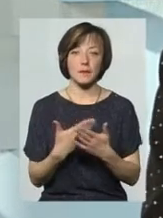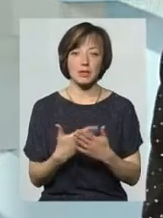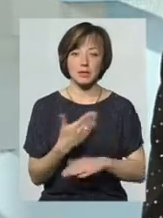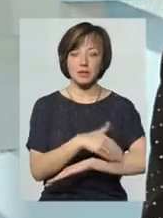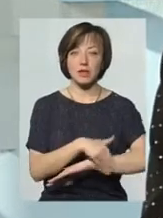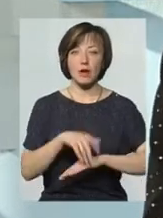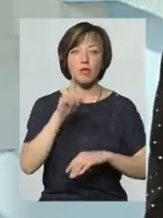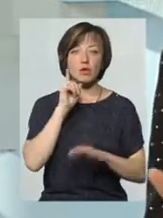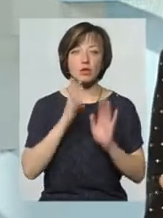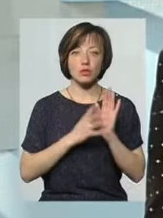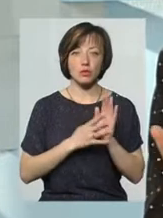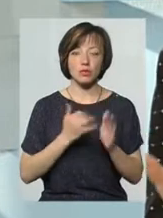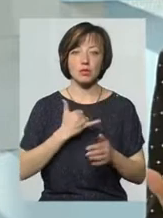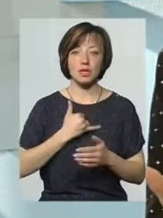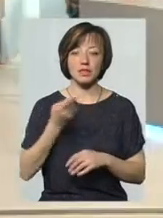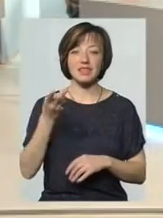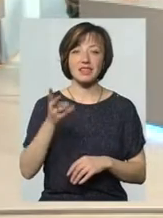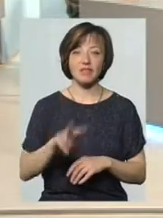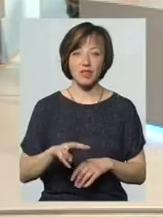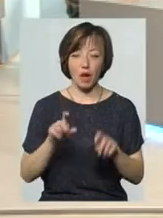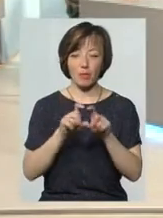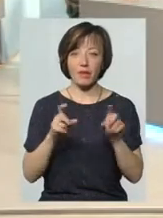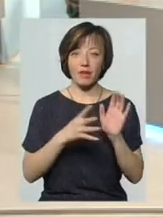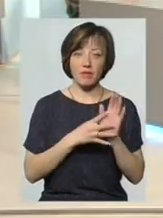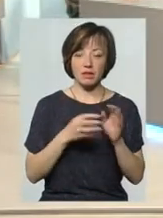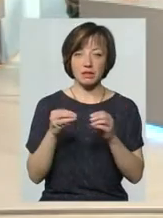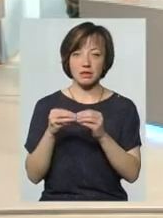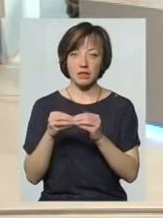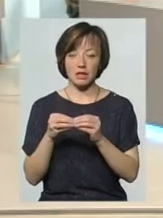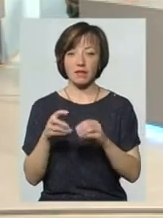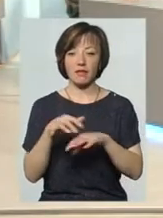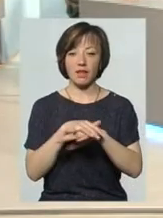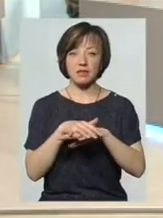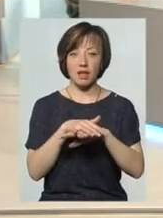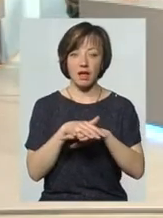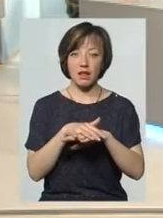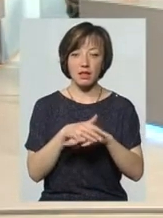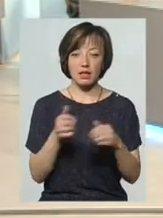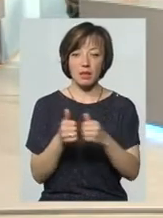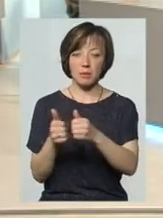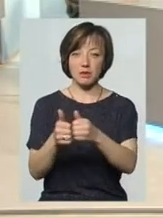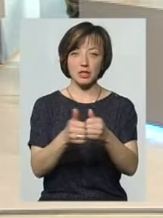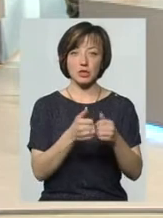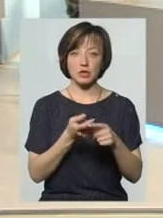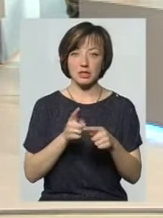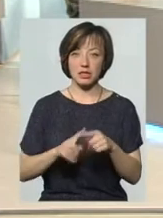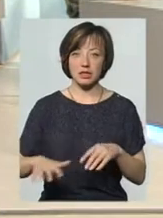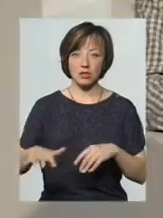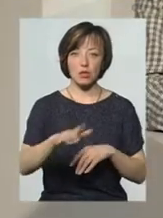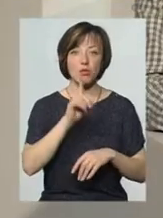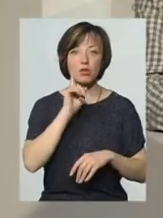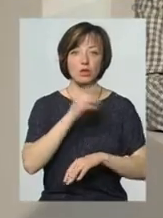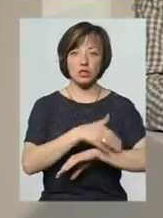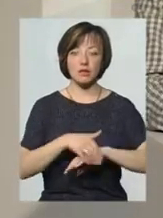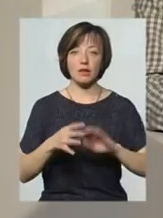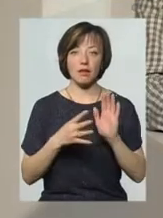адресою молодіжна 9, в розташовано дві амбулаторії, 9 і 10, населення яких максимально наближене до цієї території молодіжної 9.